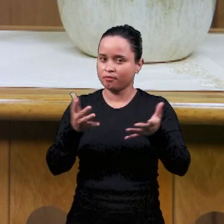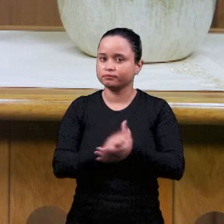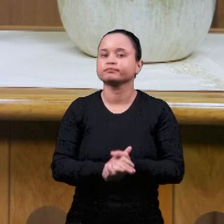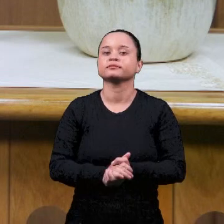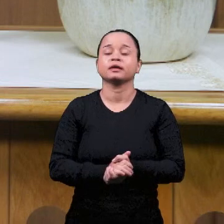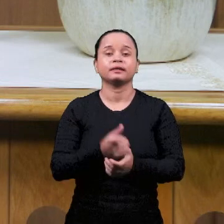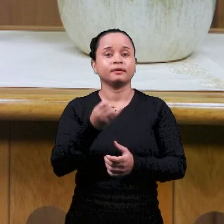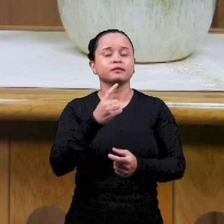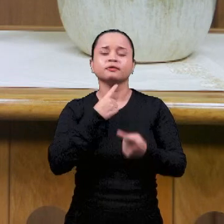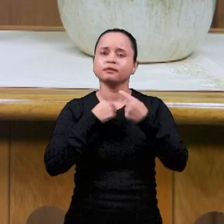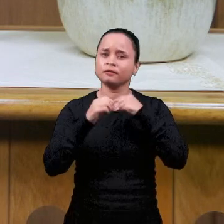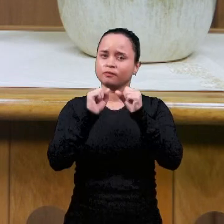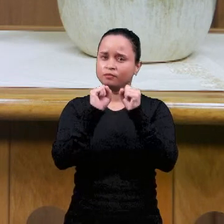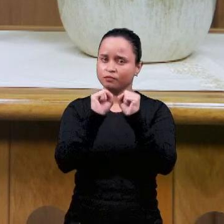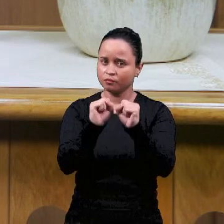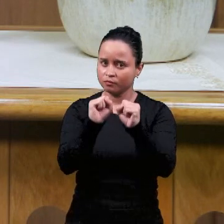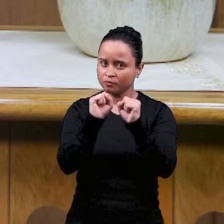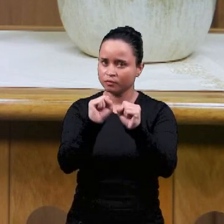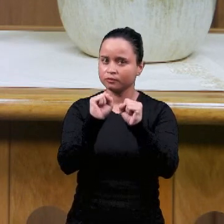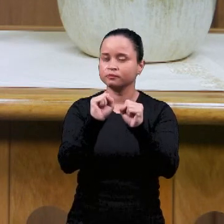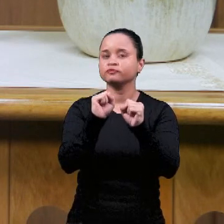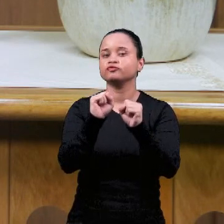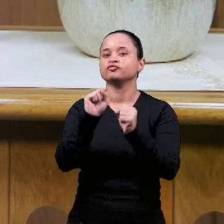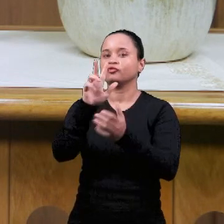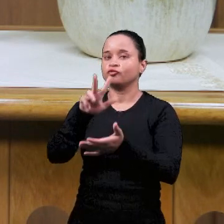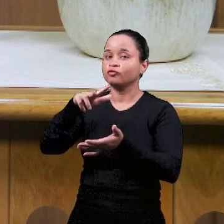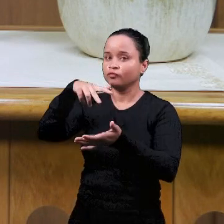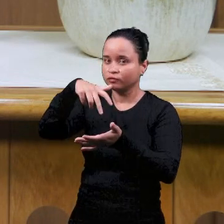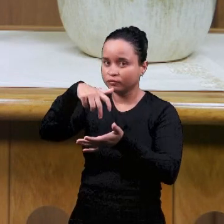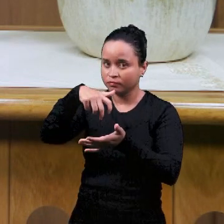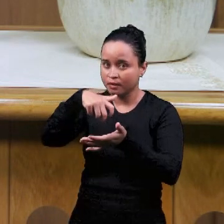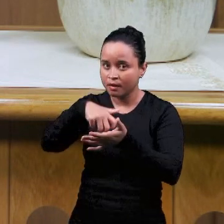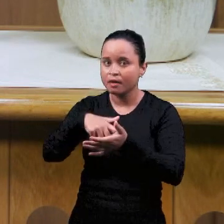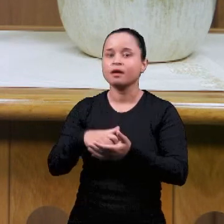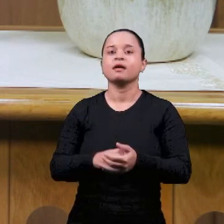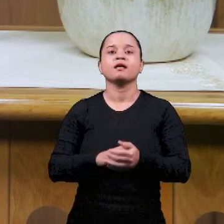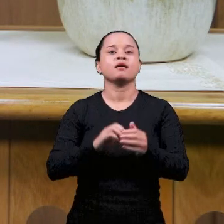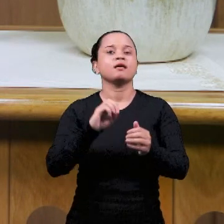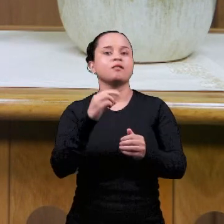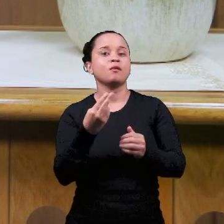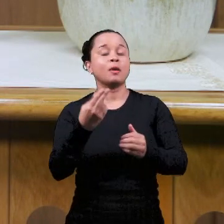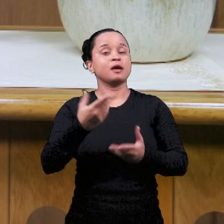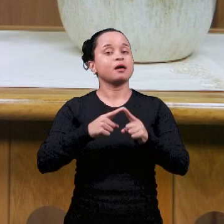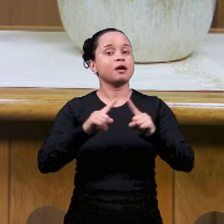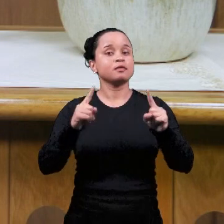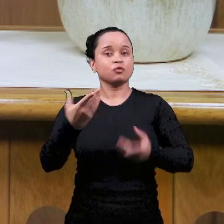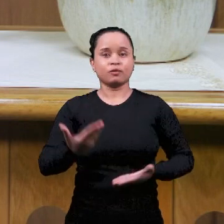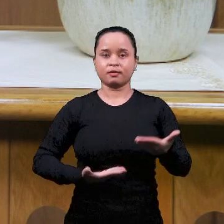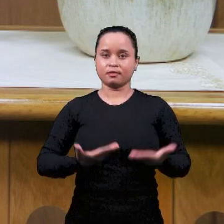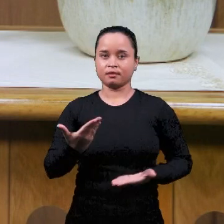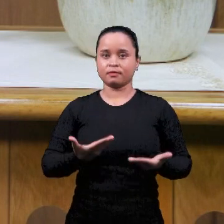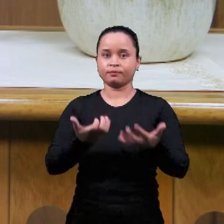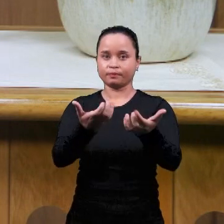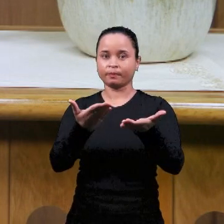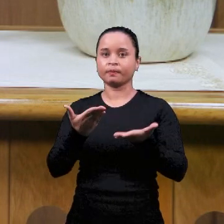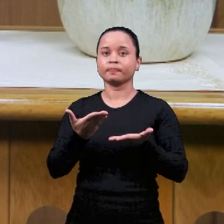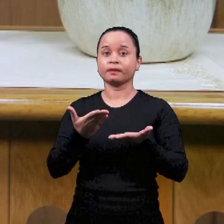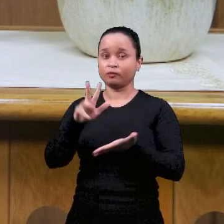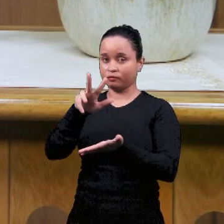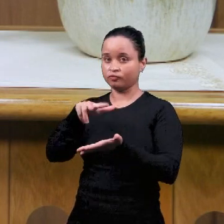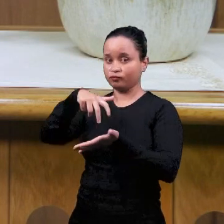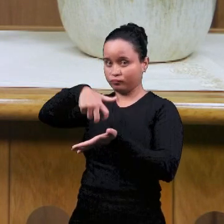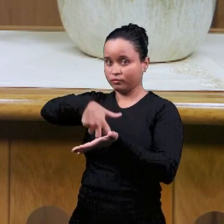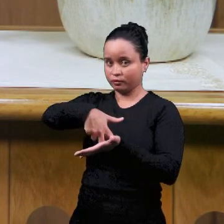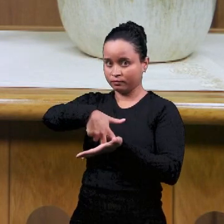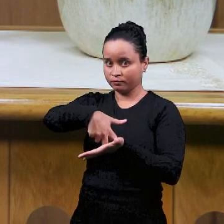Если вы желаете, можете сопровождать нас в этом жесте или пребывать так, как вам удобно. А Церковь наша мы встанем